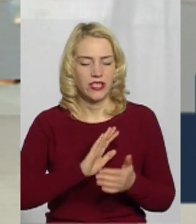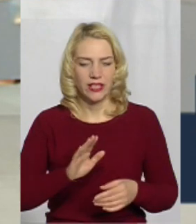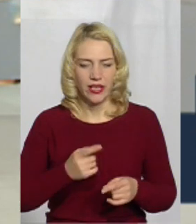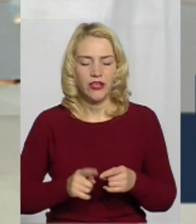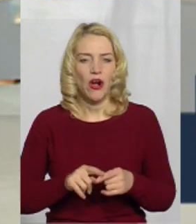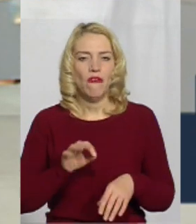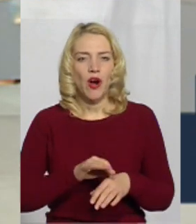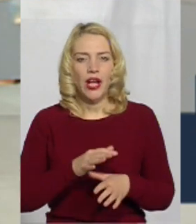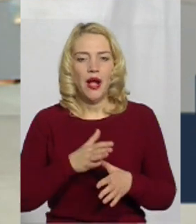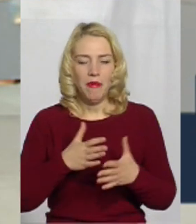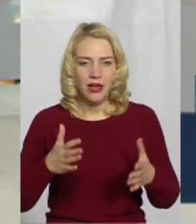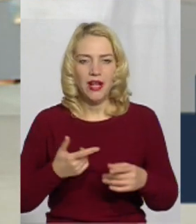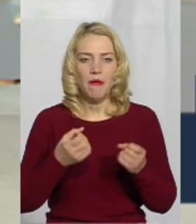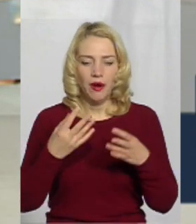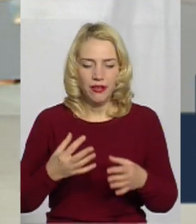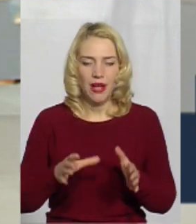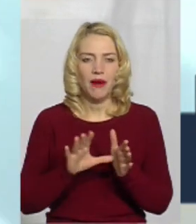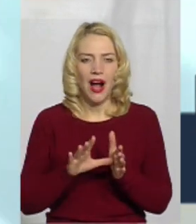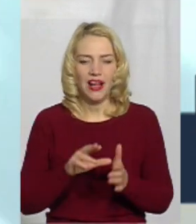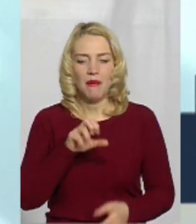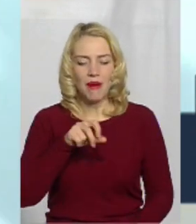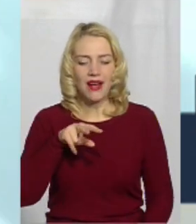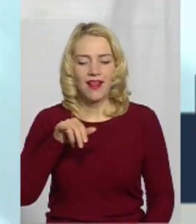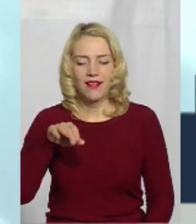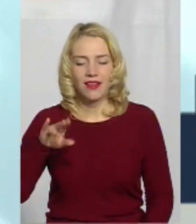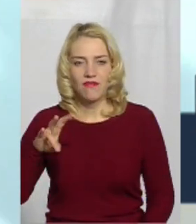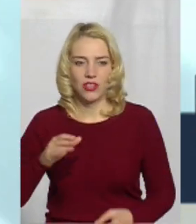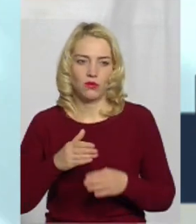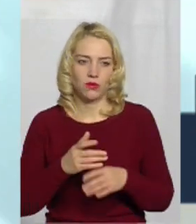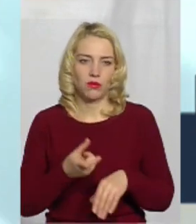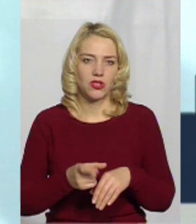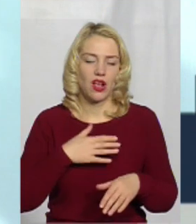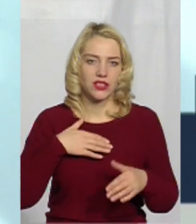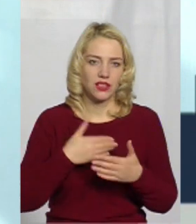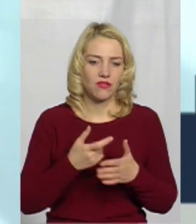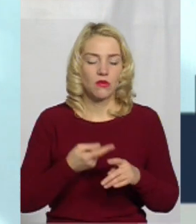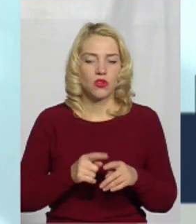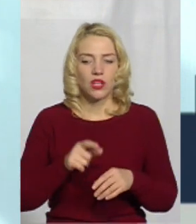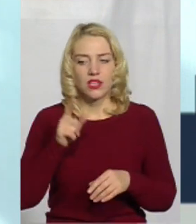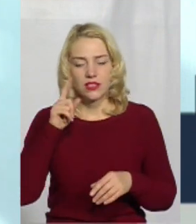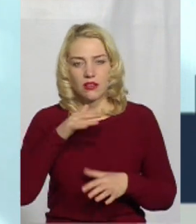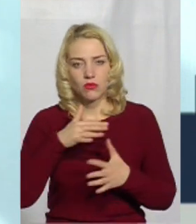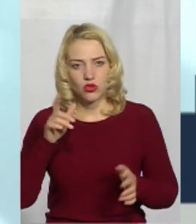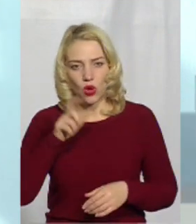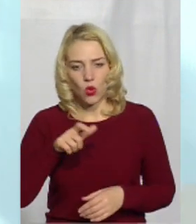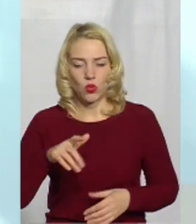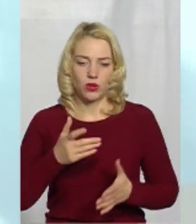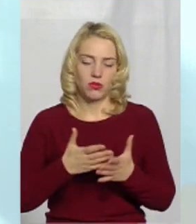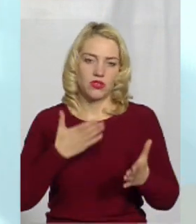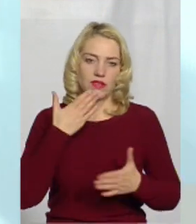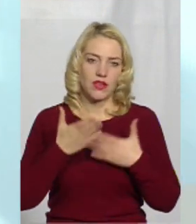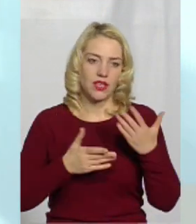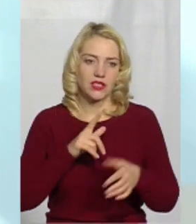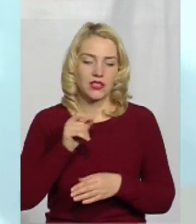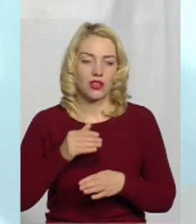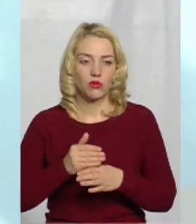більше. Просто бригада паліативної допомоги працює більш активніше про неї, більше знають люди, більше звертаються за допомогою,